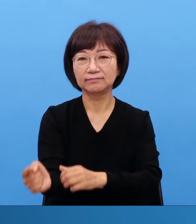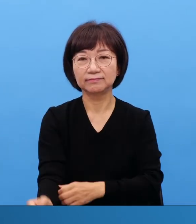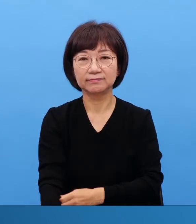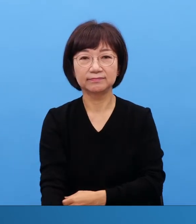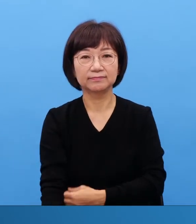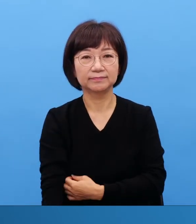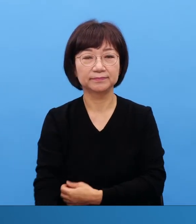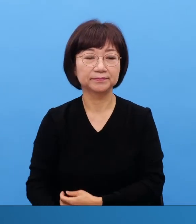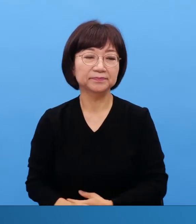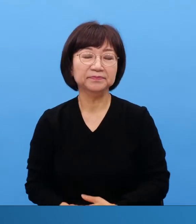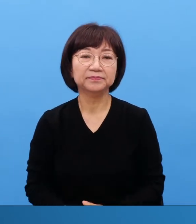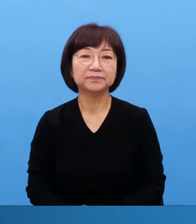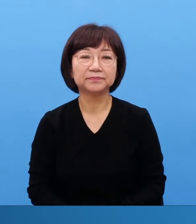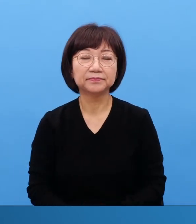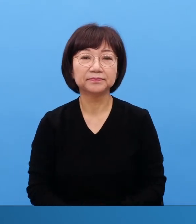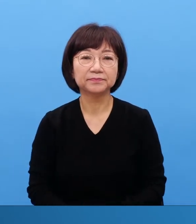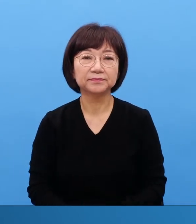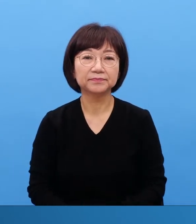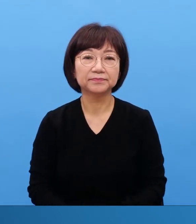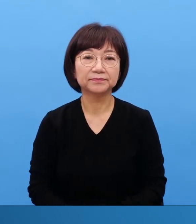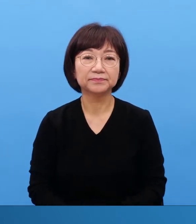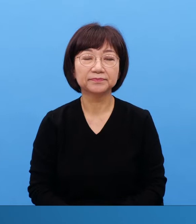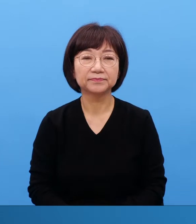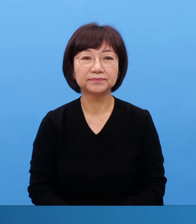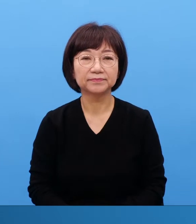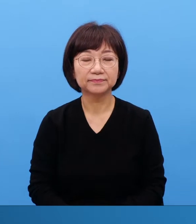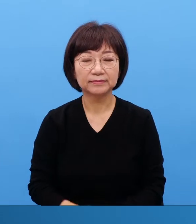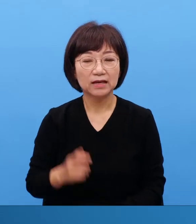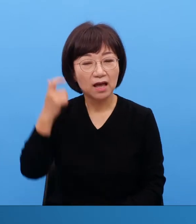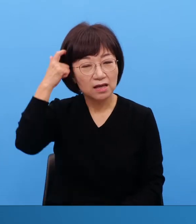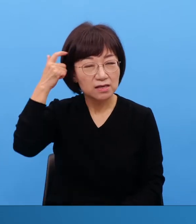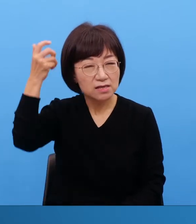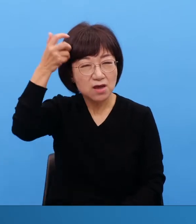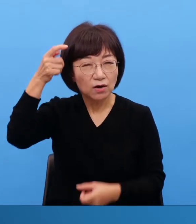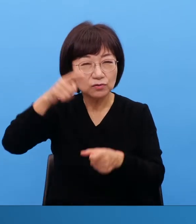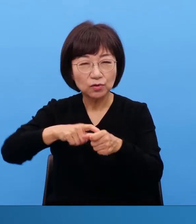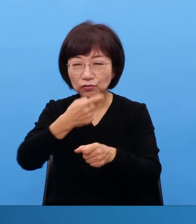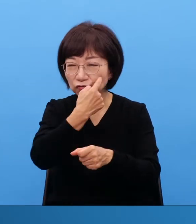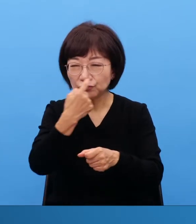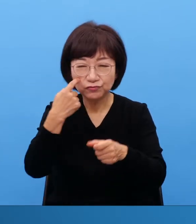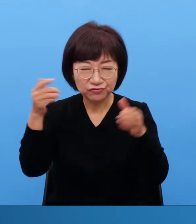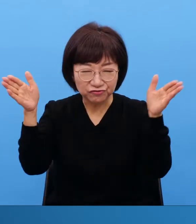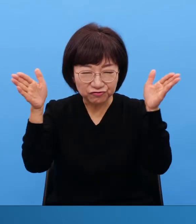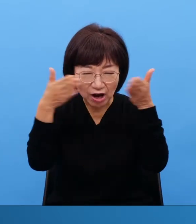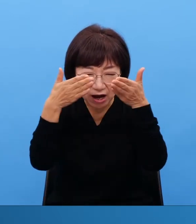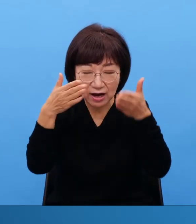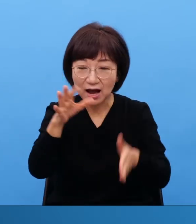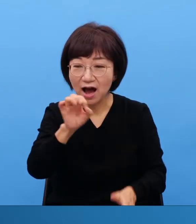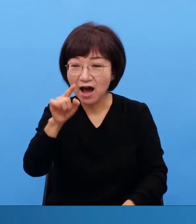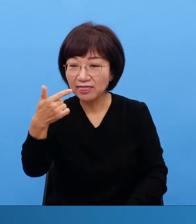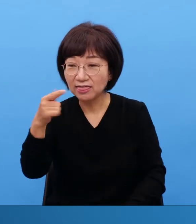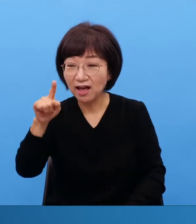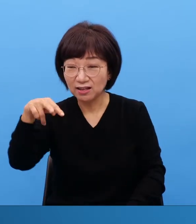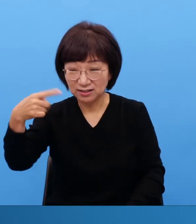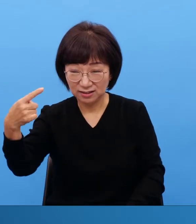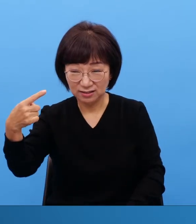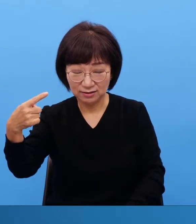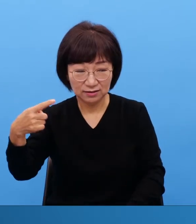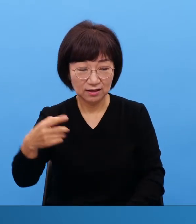그러냐 우리말로 이 영안이 얻은 안나스가 급대가리 없이 그리스도를 불러 조롱한 거죠